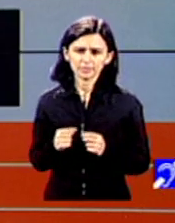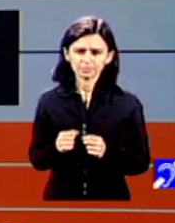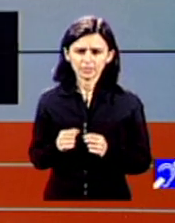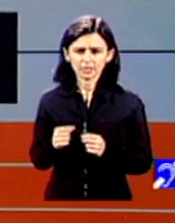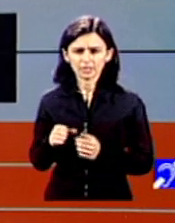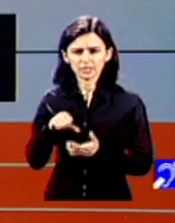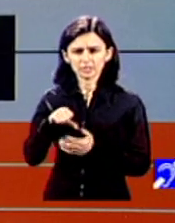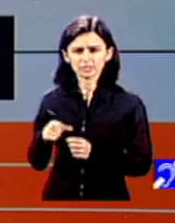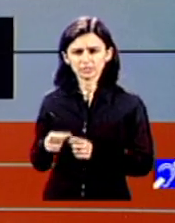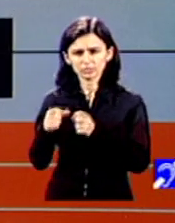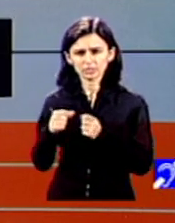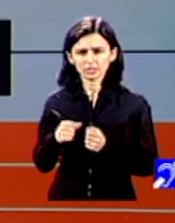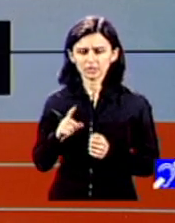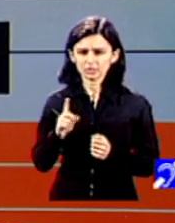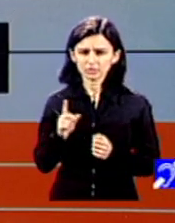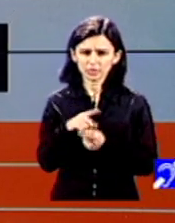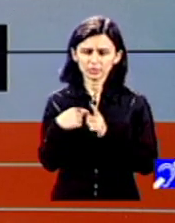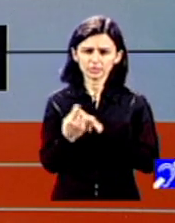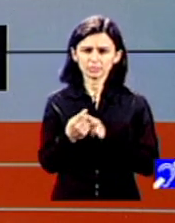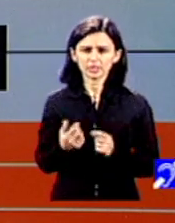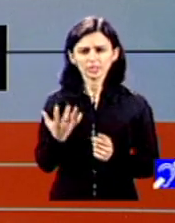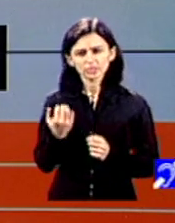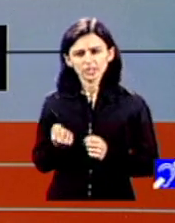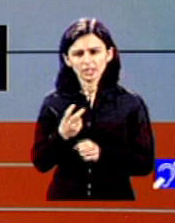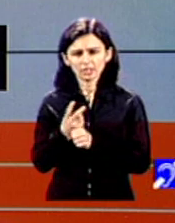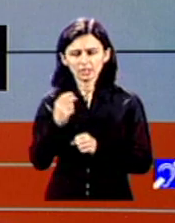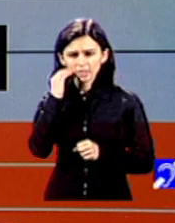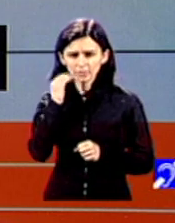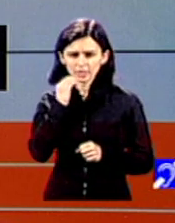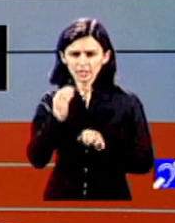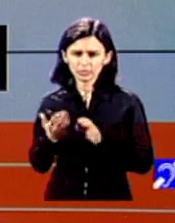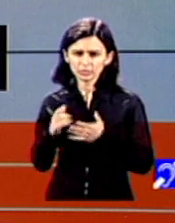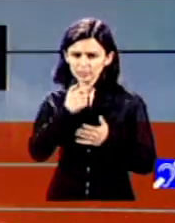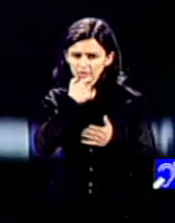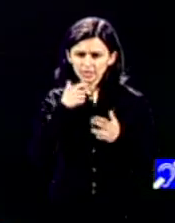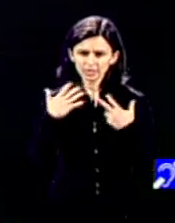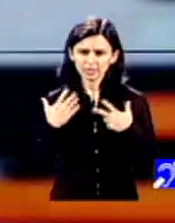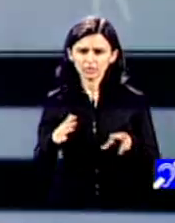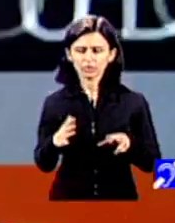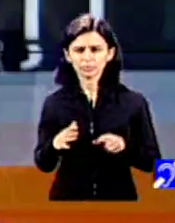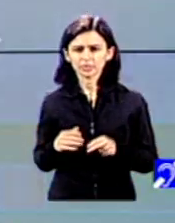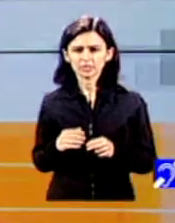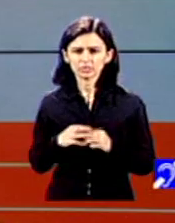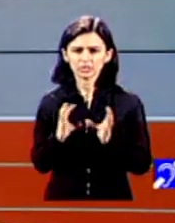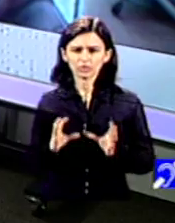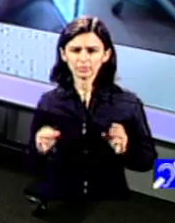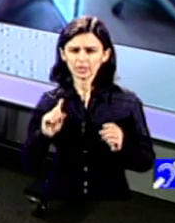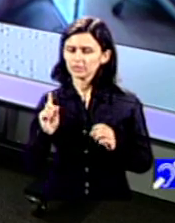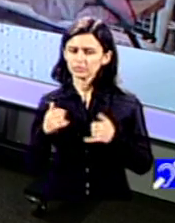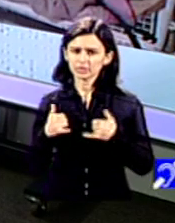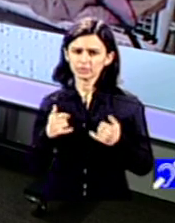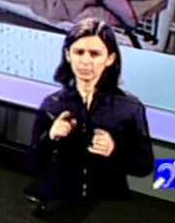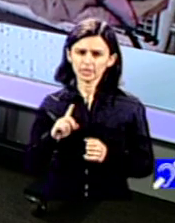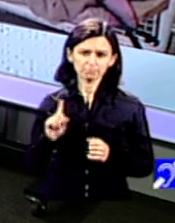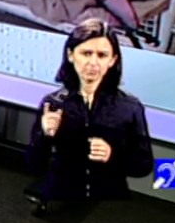folosesc adesea, ceea ce Statele Unite a început în anii 70-80, în România nu se întâmplă nici în 2020, 2021.